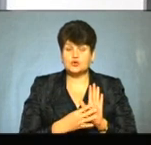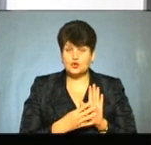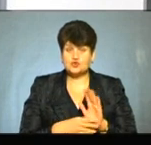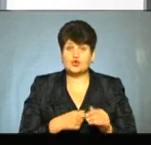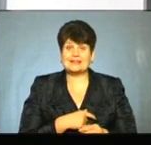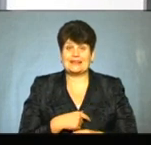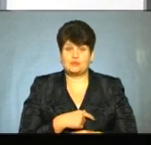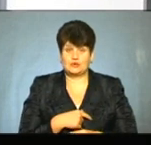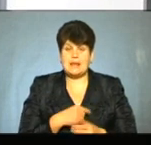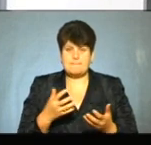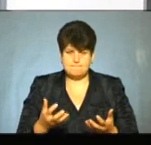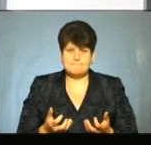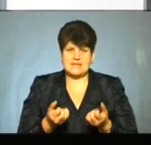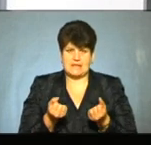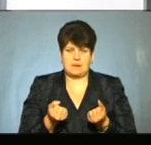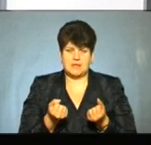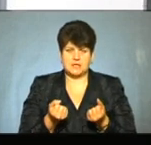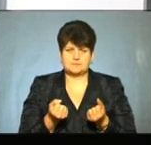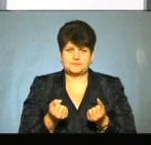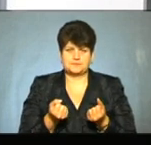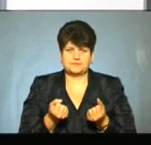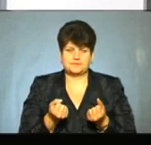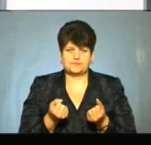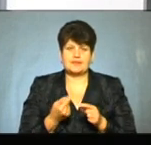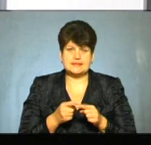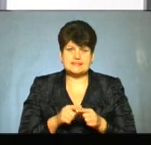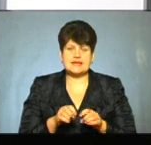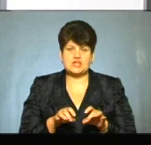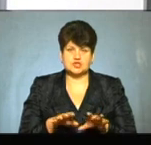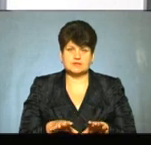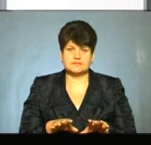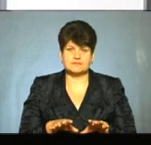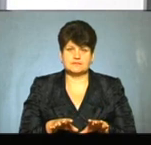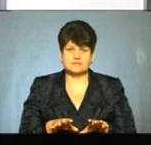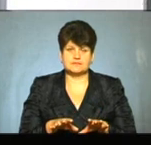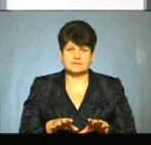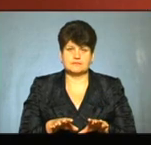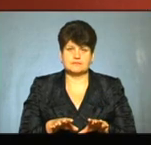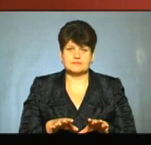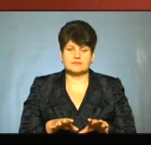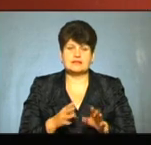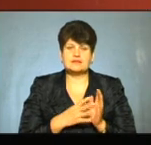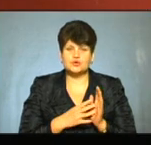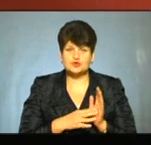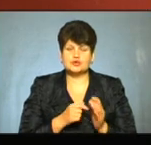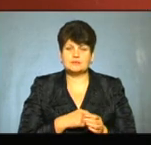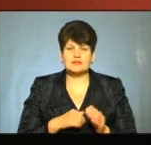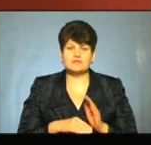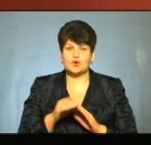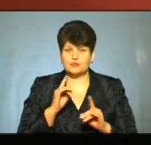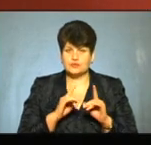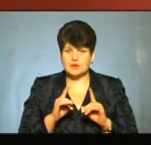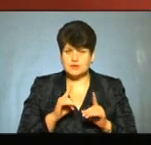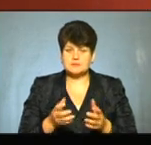депутатів підтримали таке рішення. 90 депутатів Верховної Ради